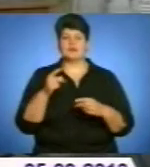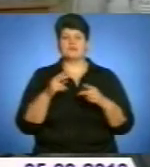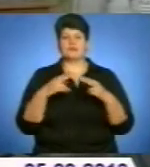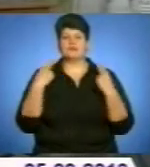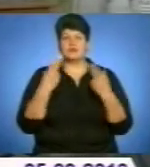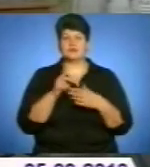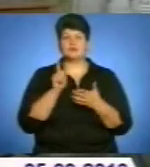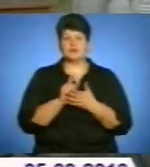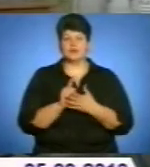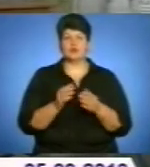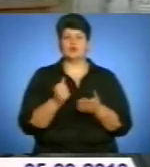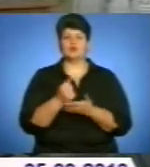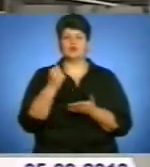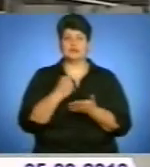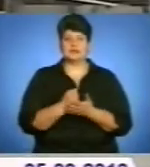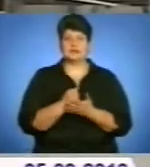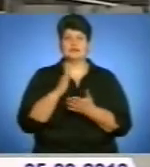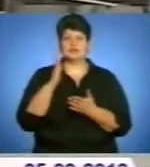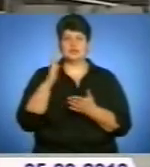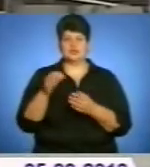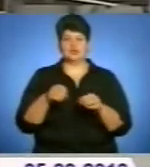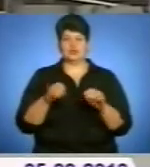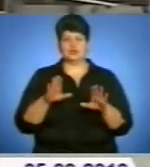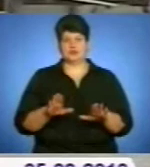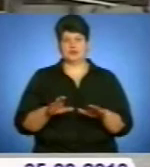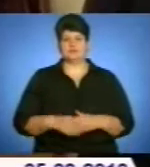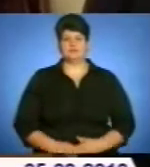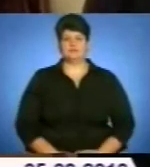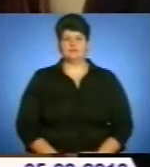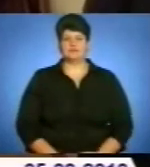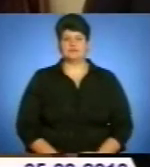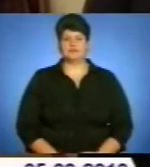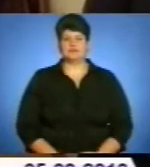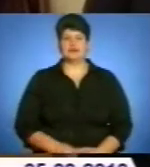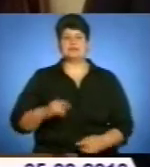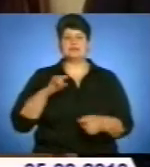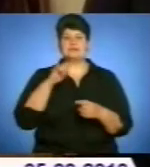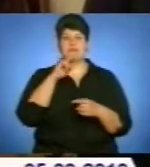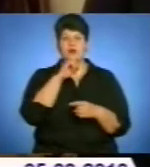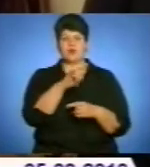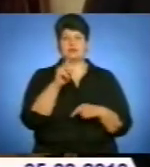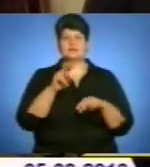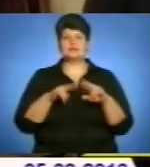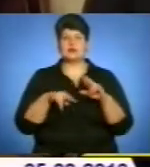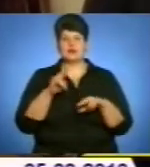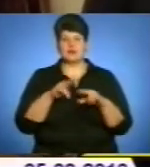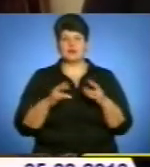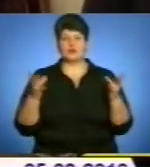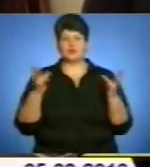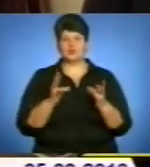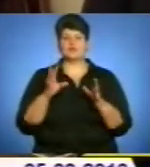ухвалити стратегічні рішення до співпраці в авіації. В самолетостроений нужно внести